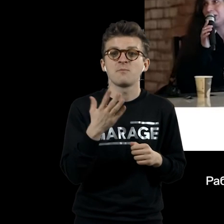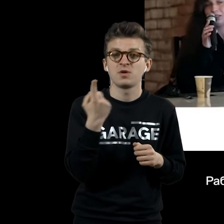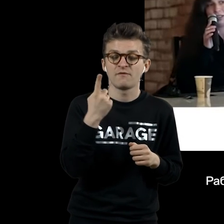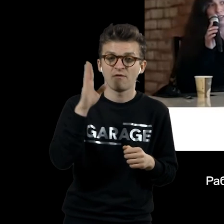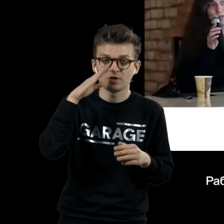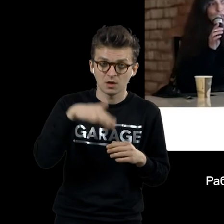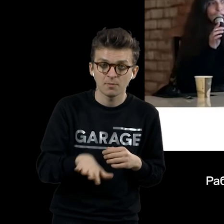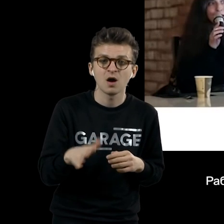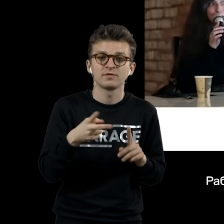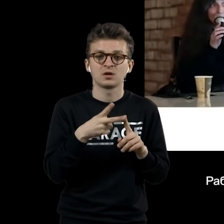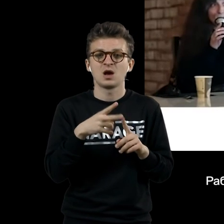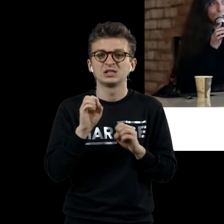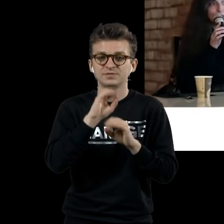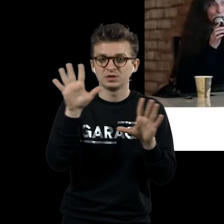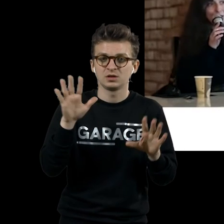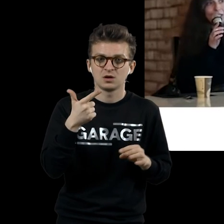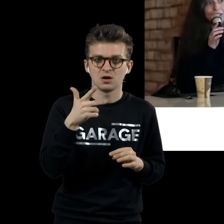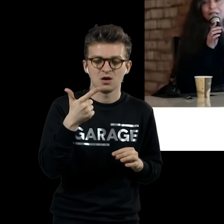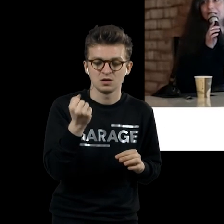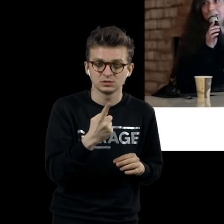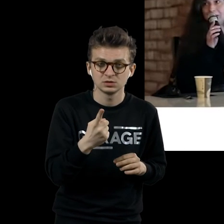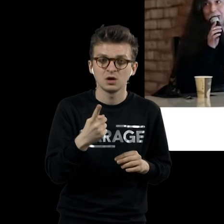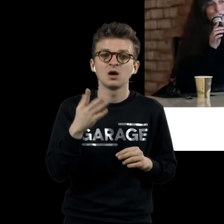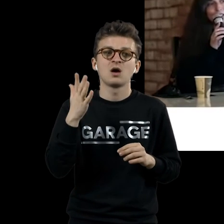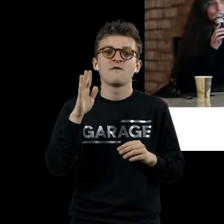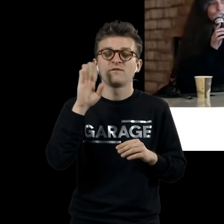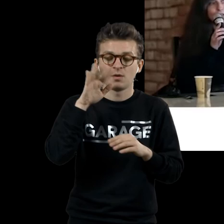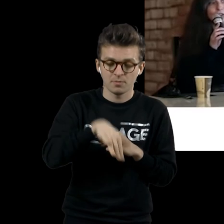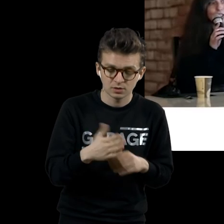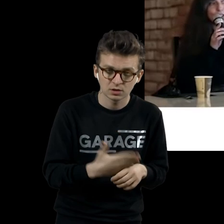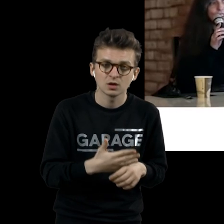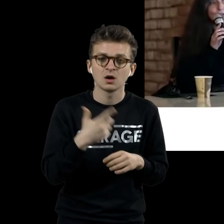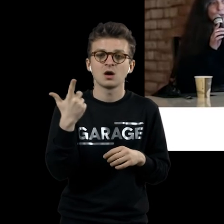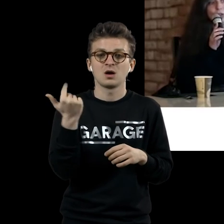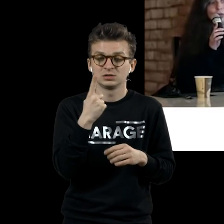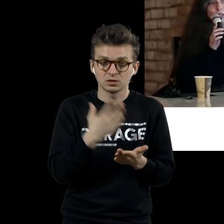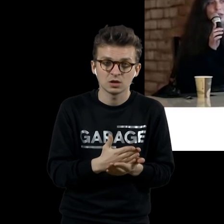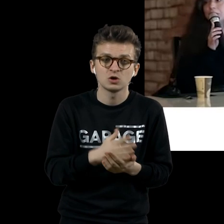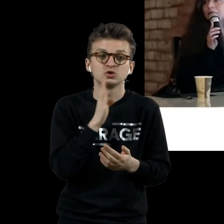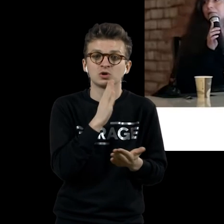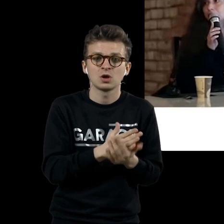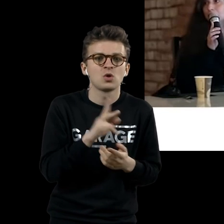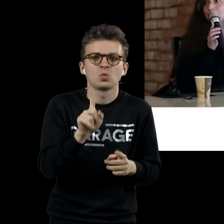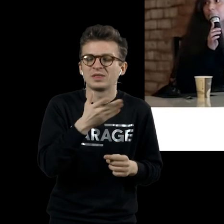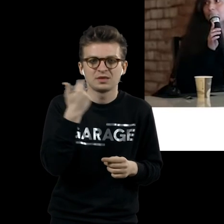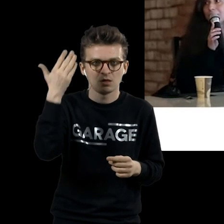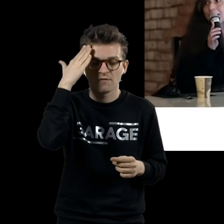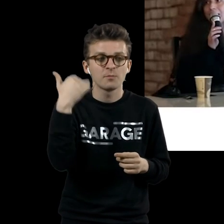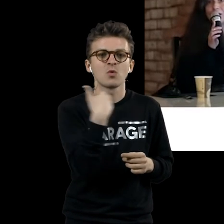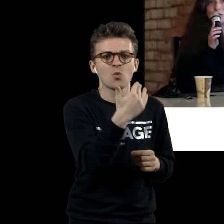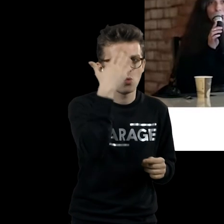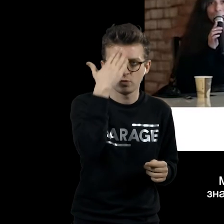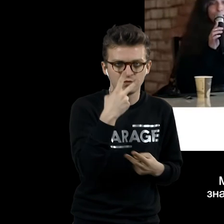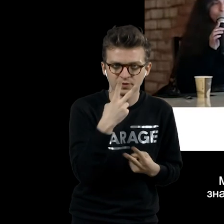второе – осветительный газ. Водопад есть, осветительный газ есть, женщина есть, у нее нету головы, мы невидим ее голову.